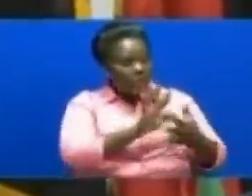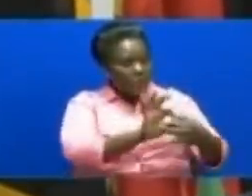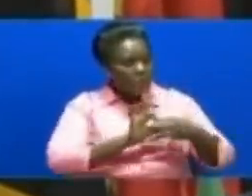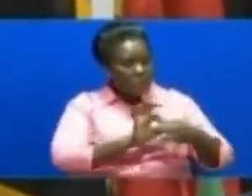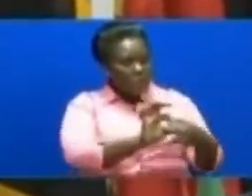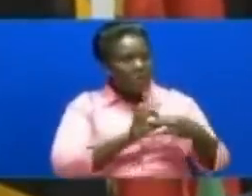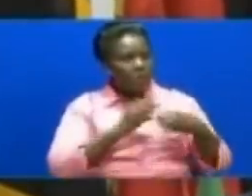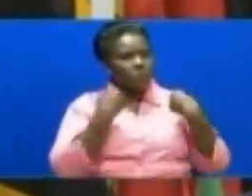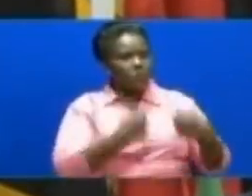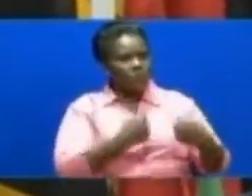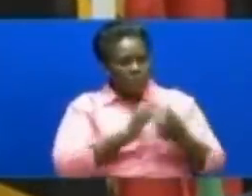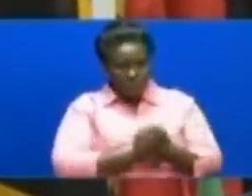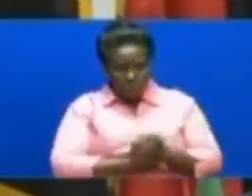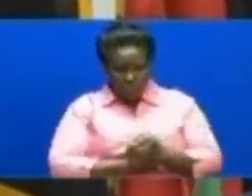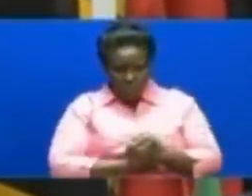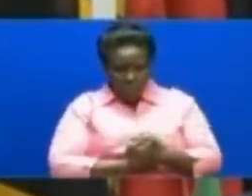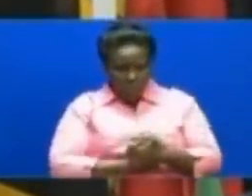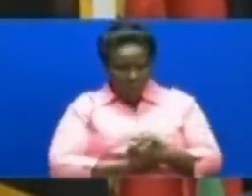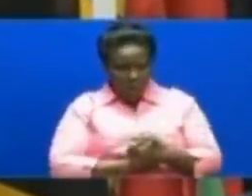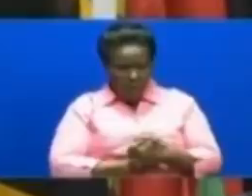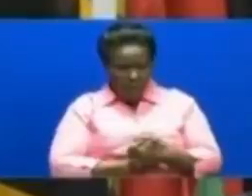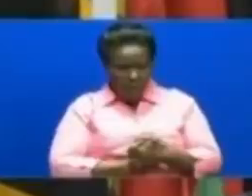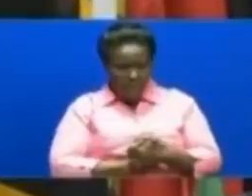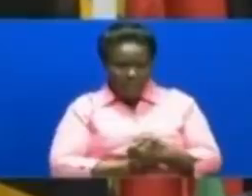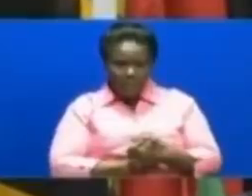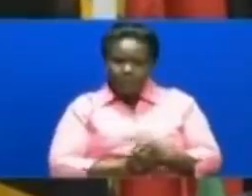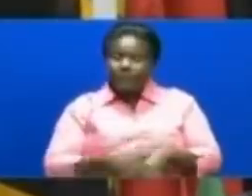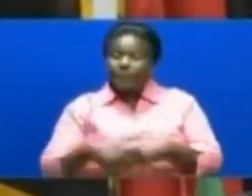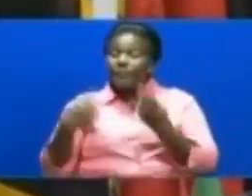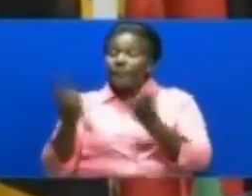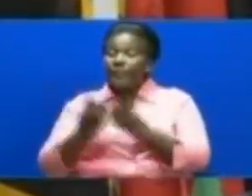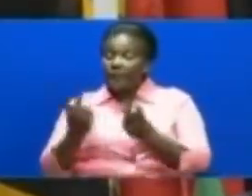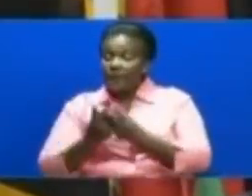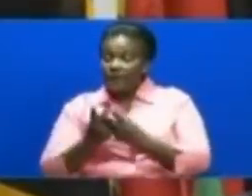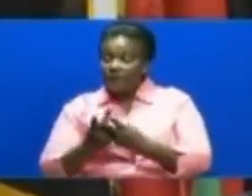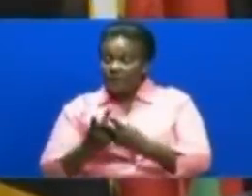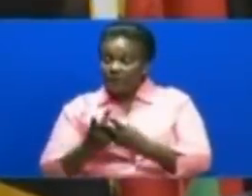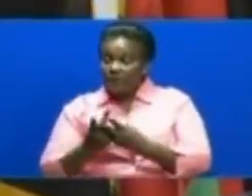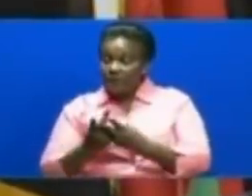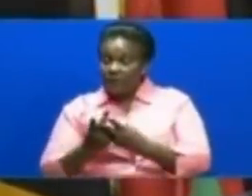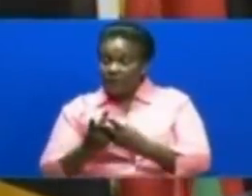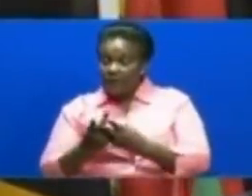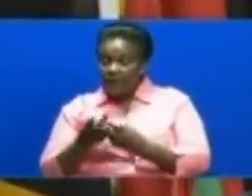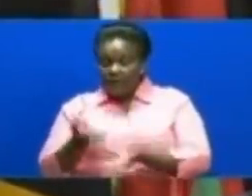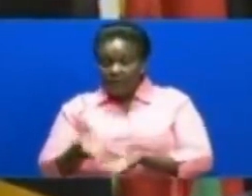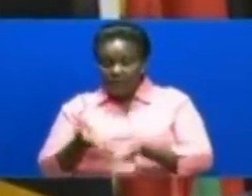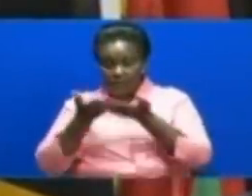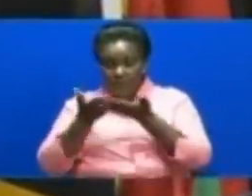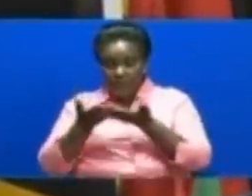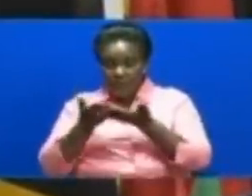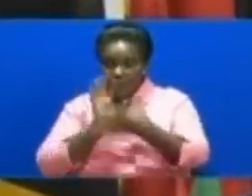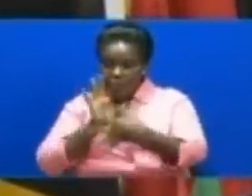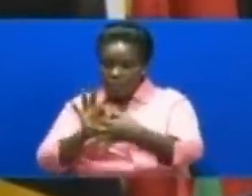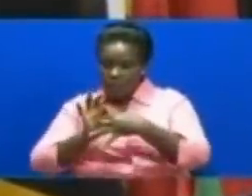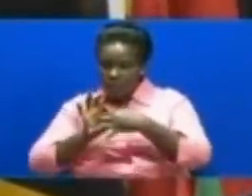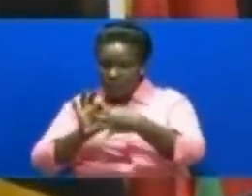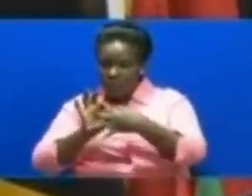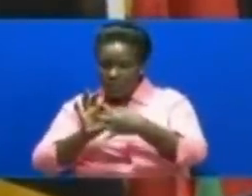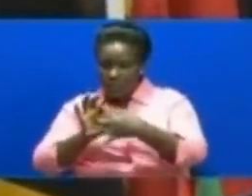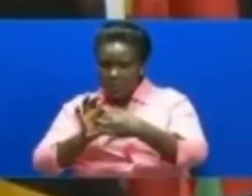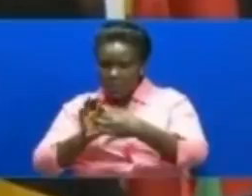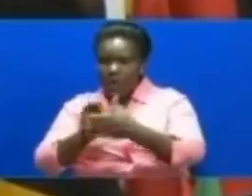baina ya watu Lakini pia katika kukuza na kuimarisha ushirikiano Na utengamano